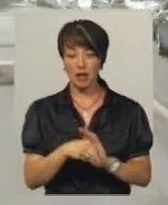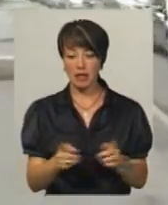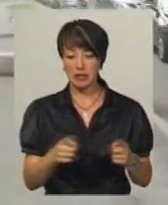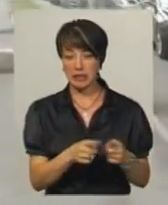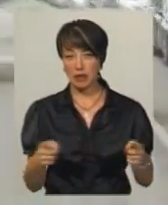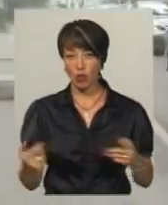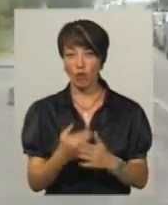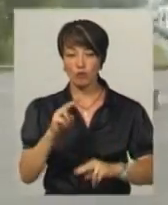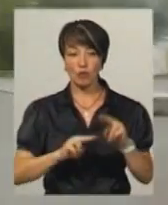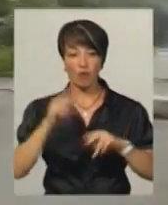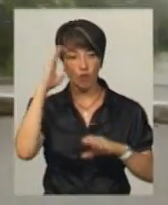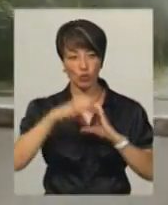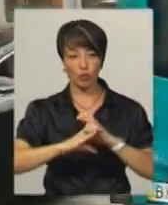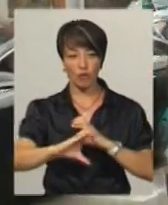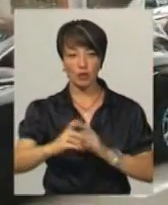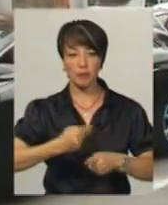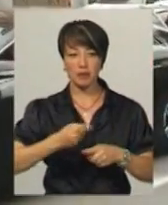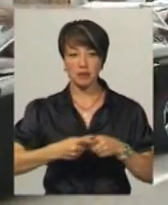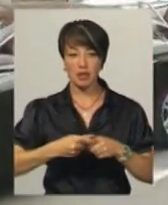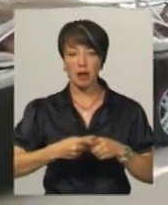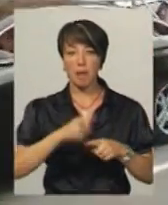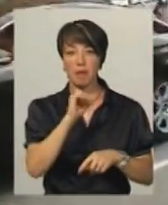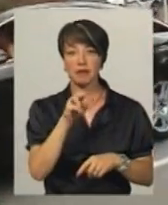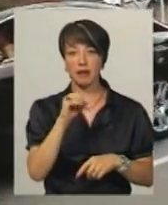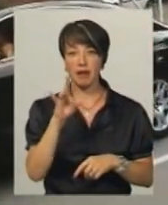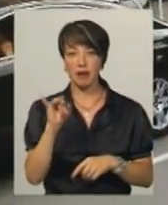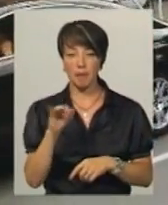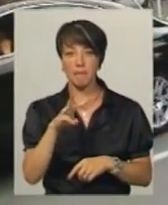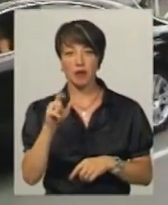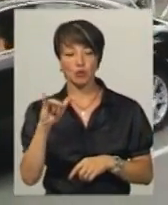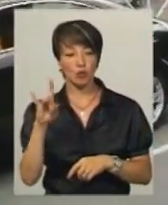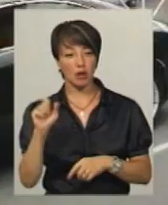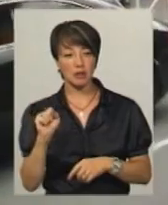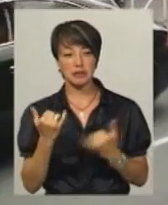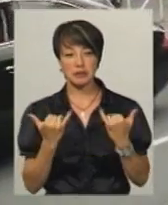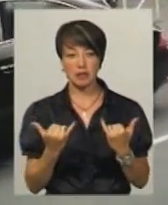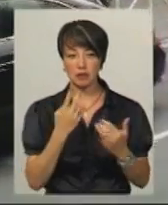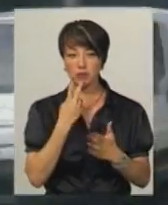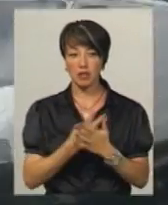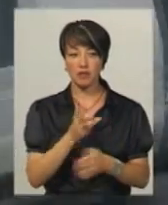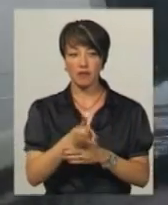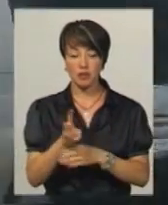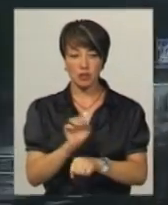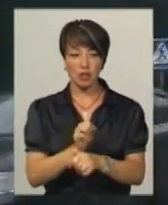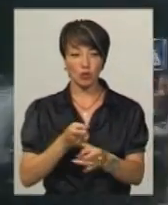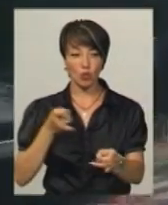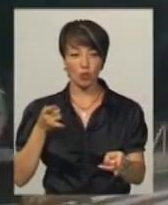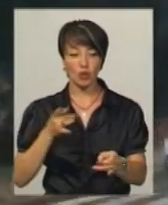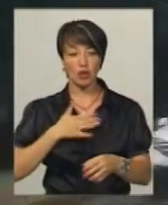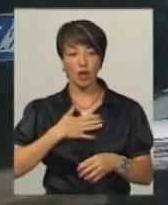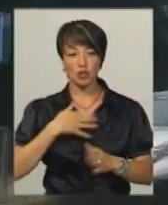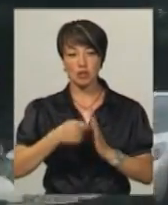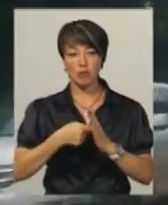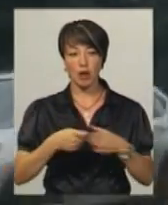новозбудованого водопроводу на перехресті вулиць Степана Бандери та Миколи Мазура. Зараз ви бачите відео затору відзняти нашою